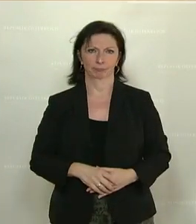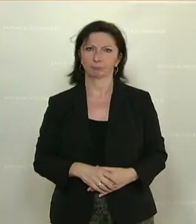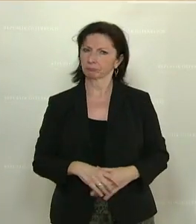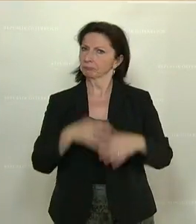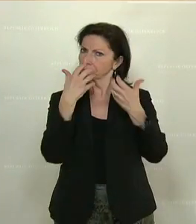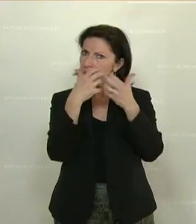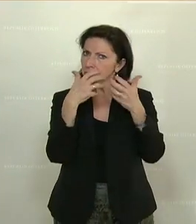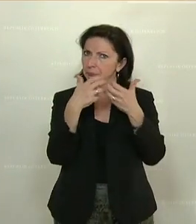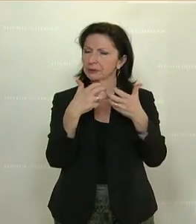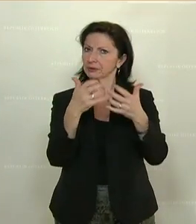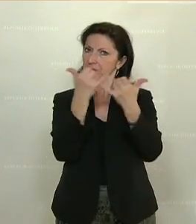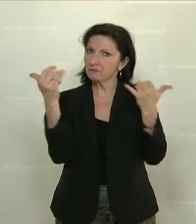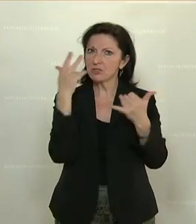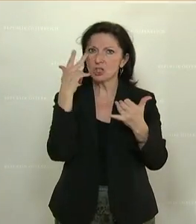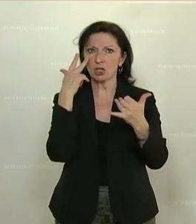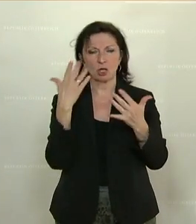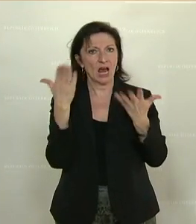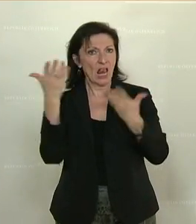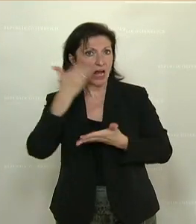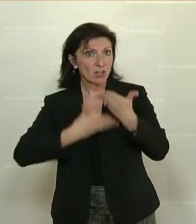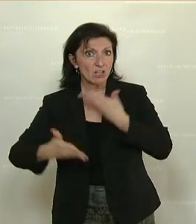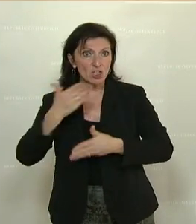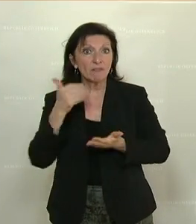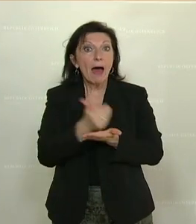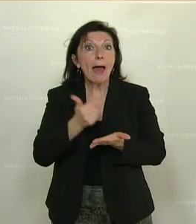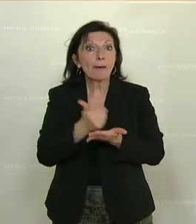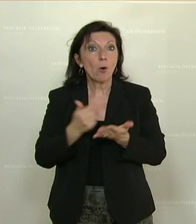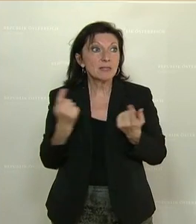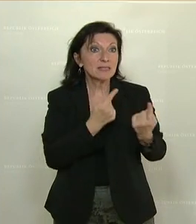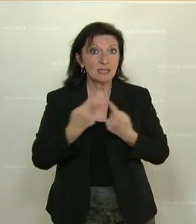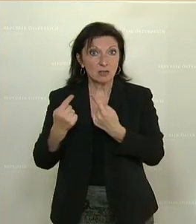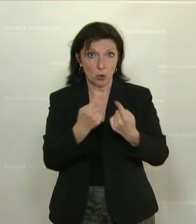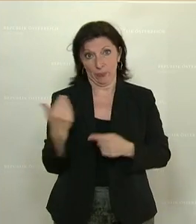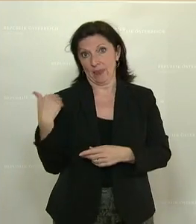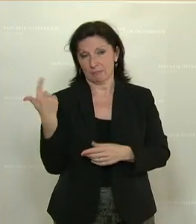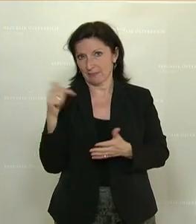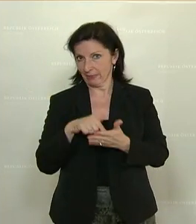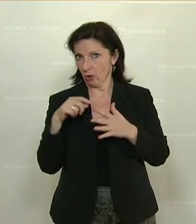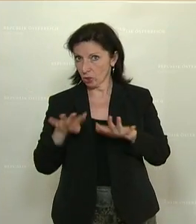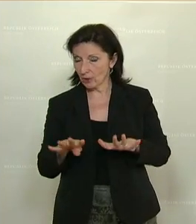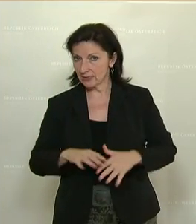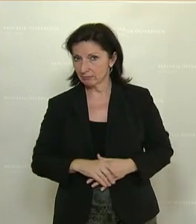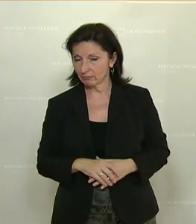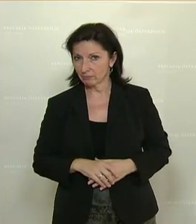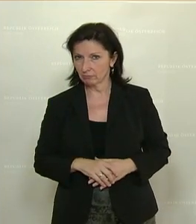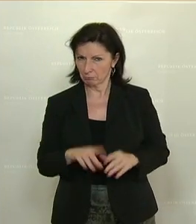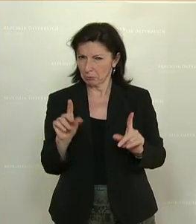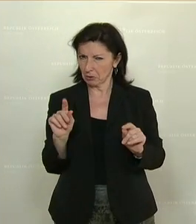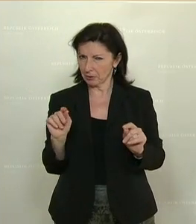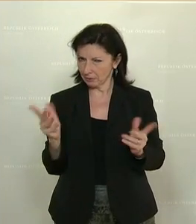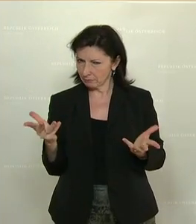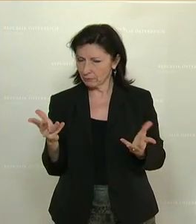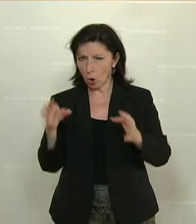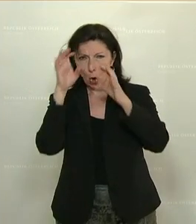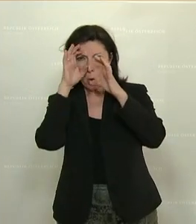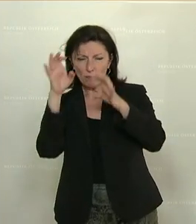Bericht über die Einkommenssituation der Landwirtschaft im Jahr 2019. Somit vor der von